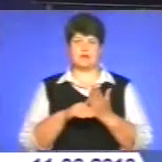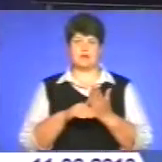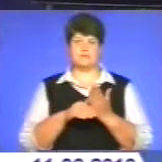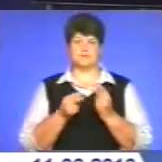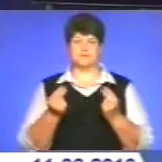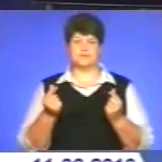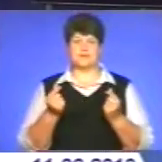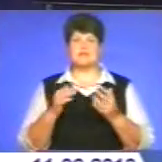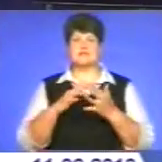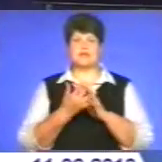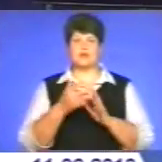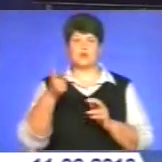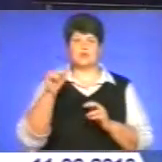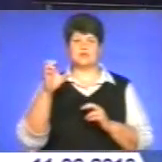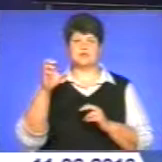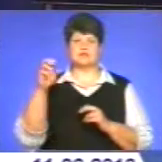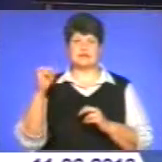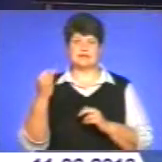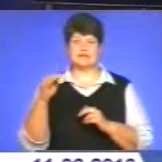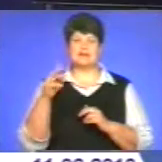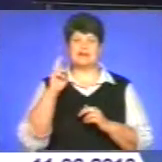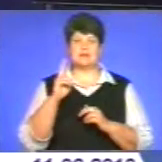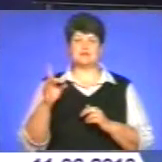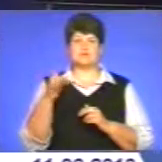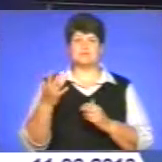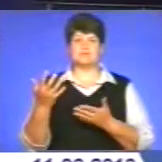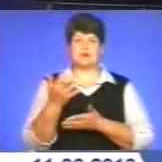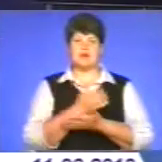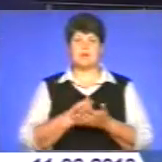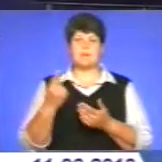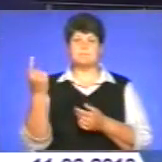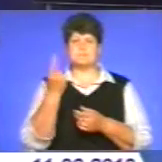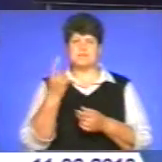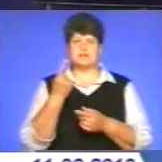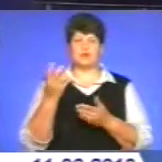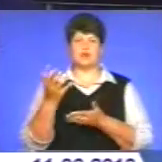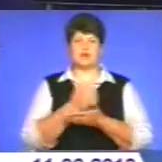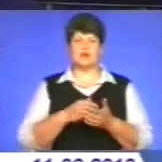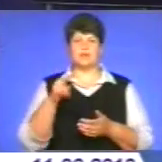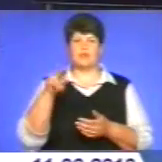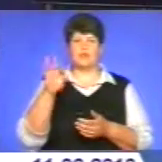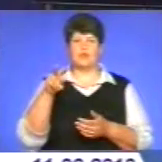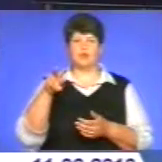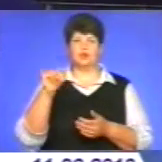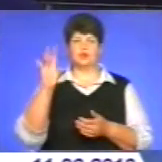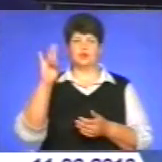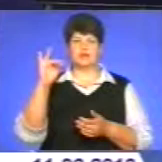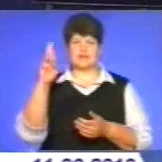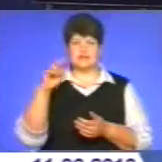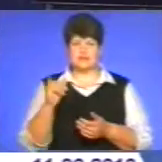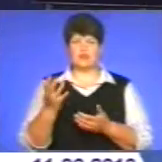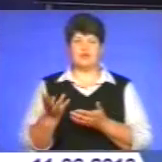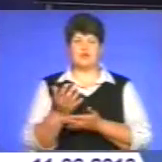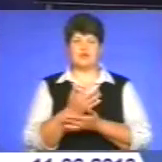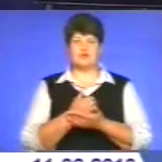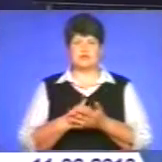У селі Лосятин Кременецького району збирають перший урожай полуниці, яку виростили як компонент домолочної продукції однієї з